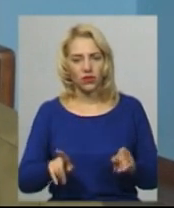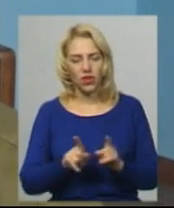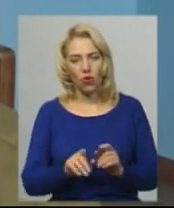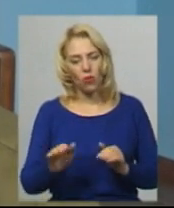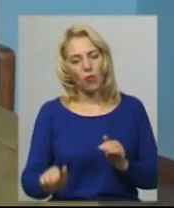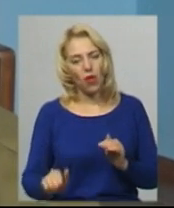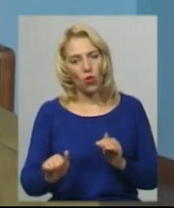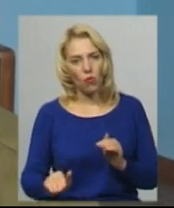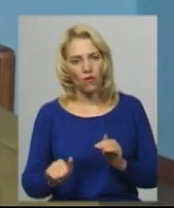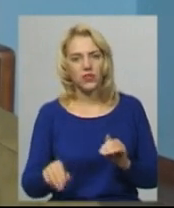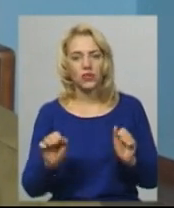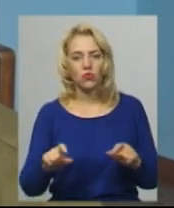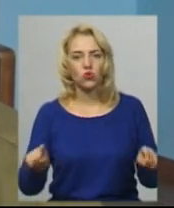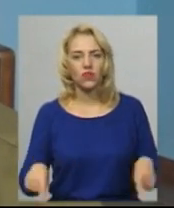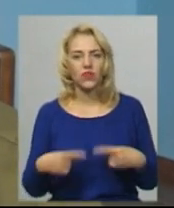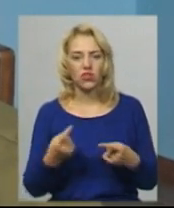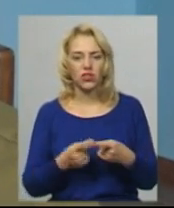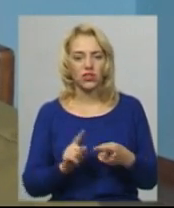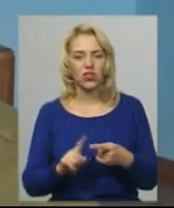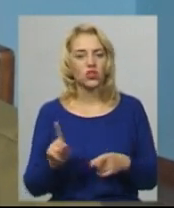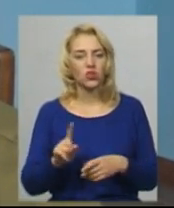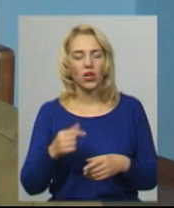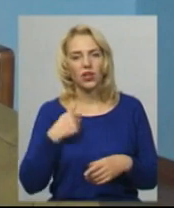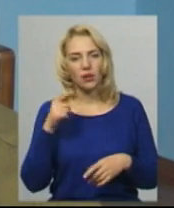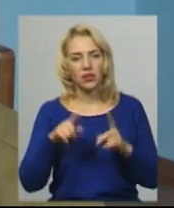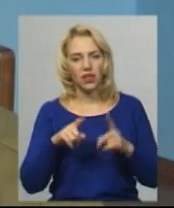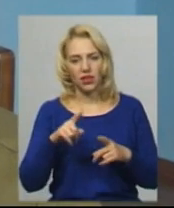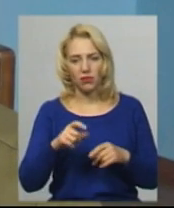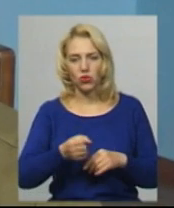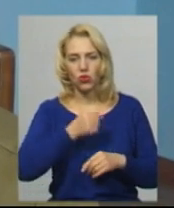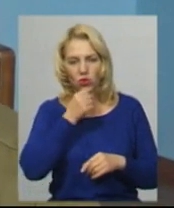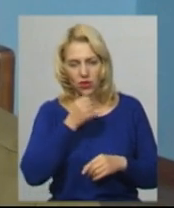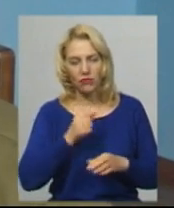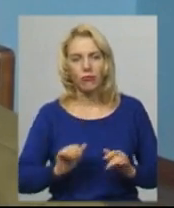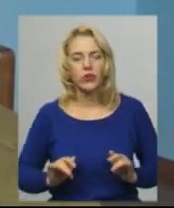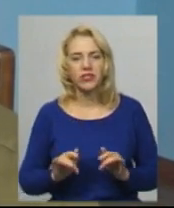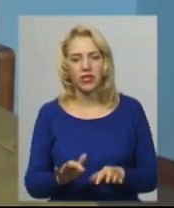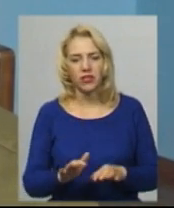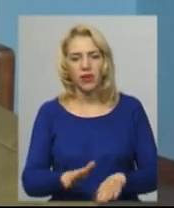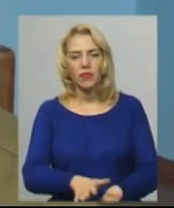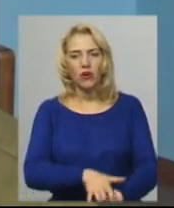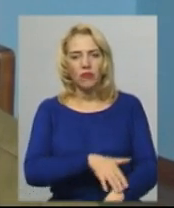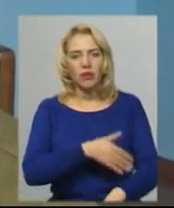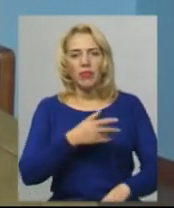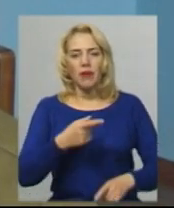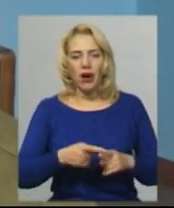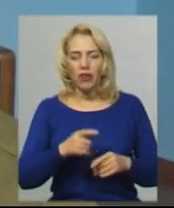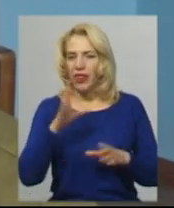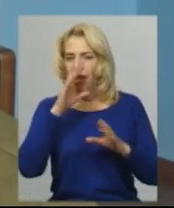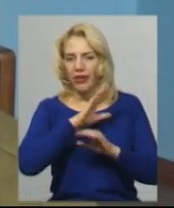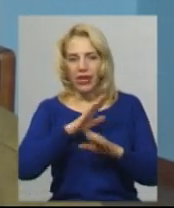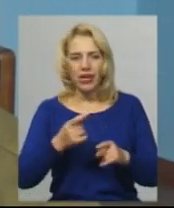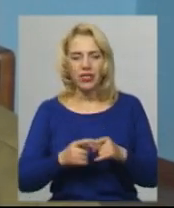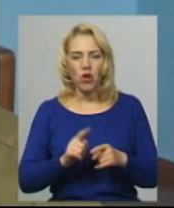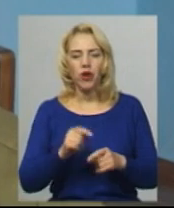малому віці можуть відтворити те, що, я би сказав, деяким дорослим в процесі довшому набагато не вдається зробити.